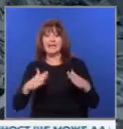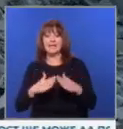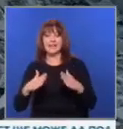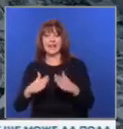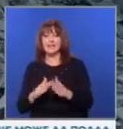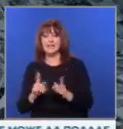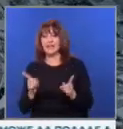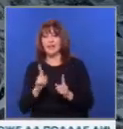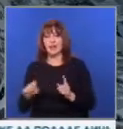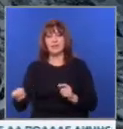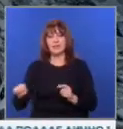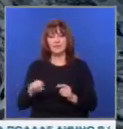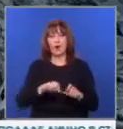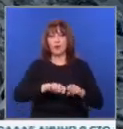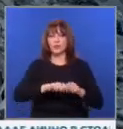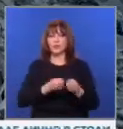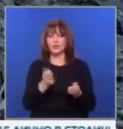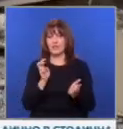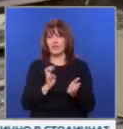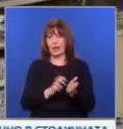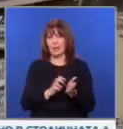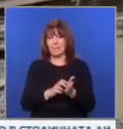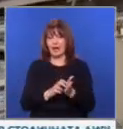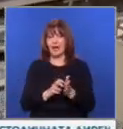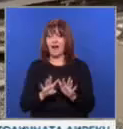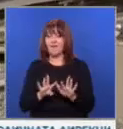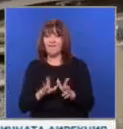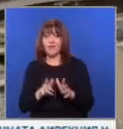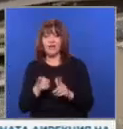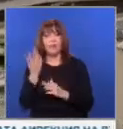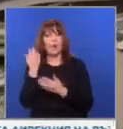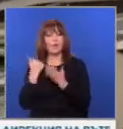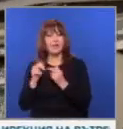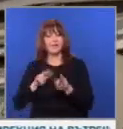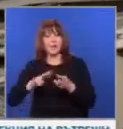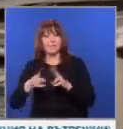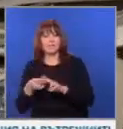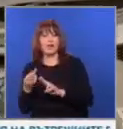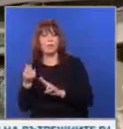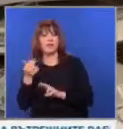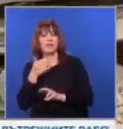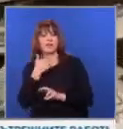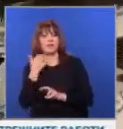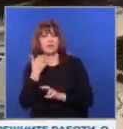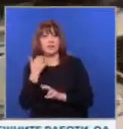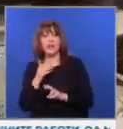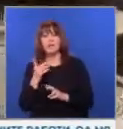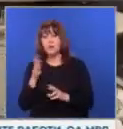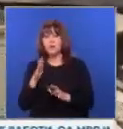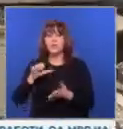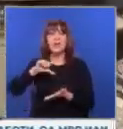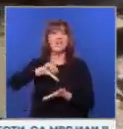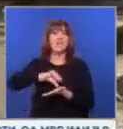няма да доведе до унищожаването на банката. Най-вероятно, от тя отдавна е прехвърляла парите в чужбина, вероятно в Иран.